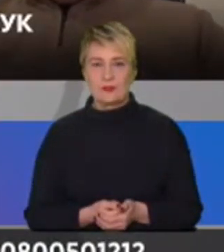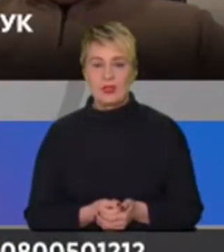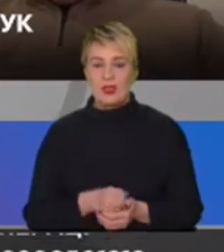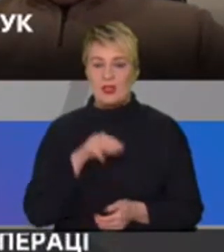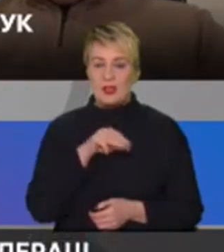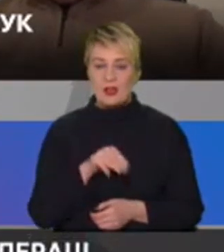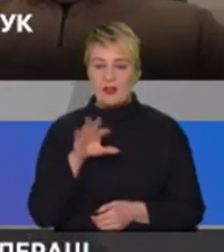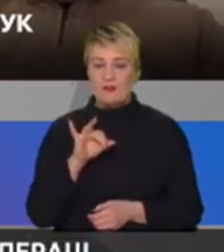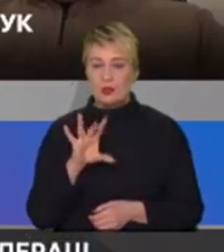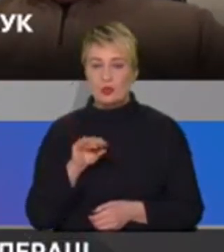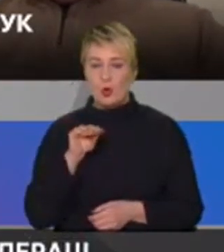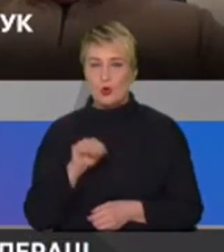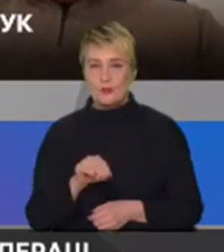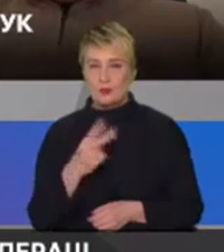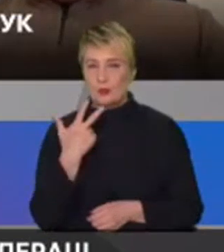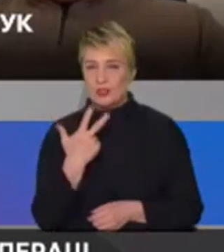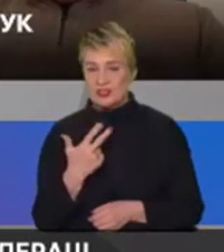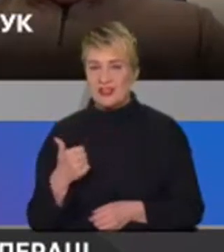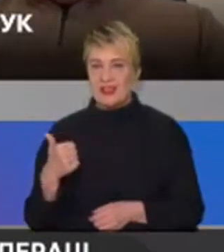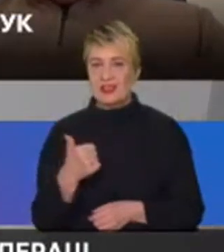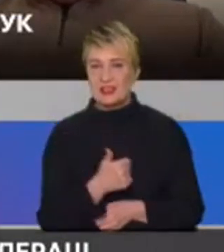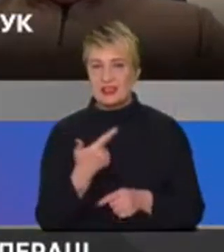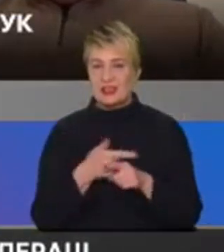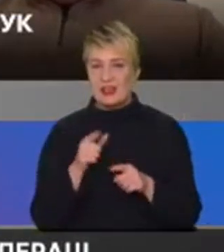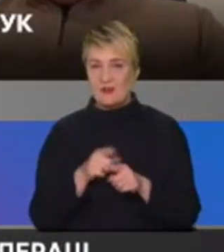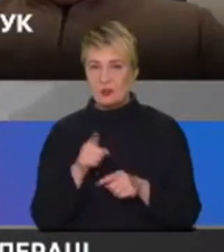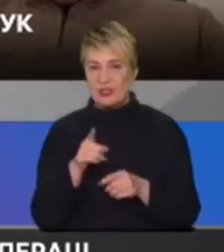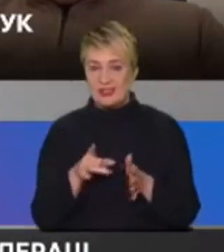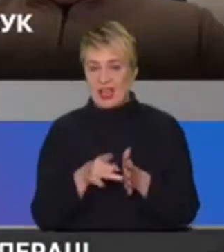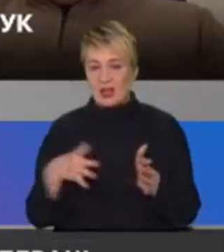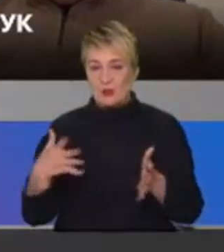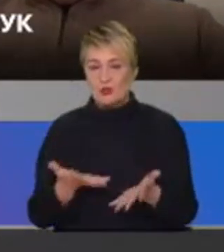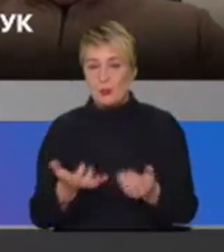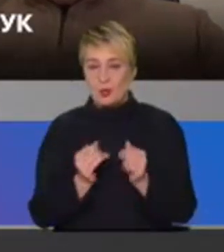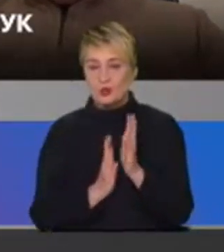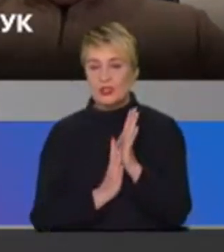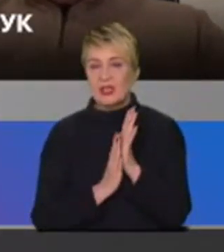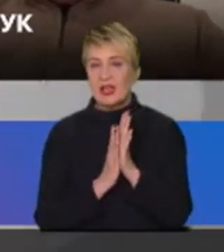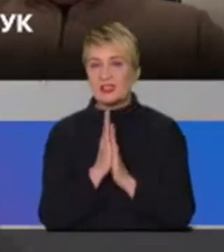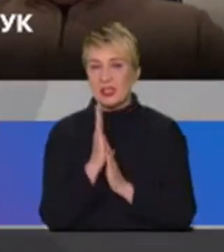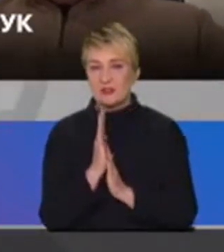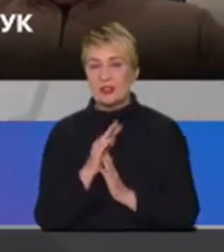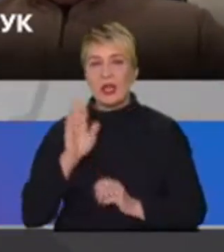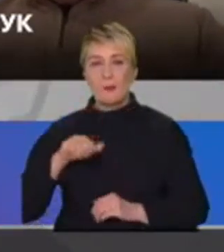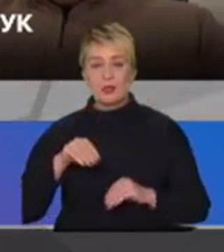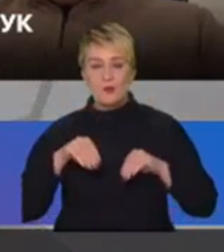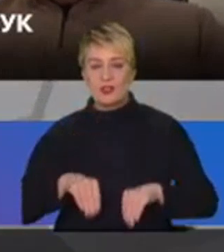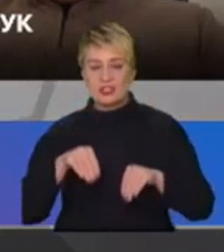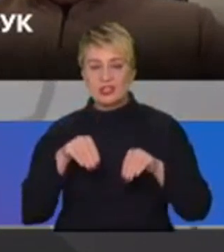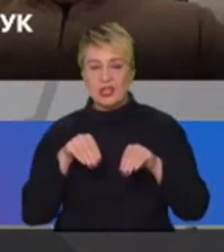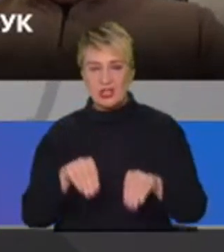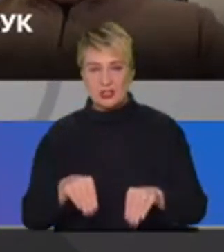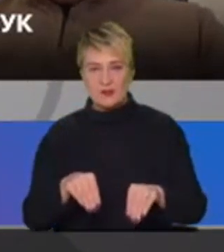через три неділи этот арбуз получить розсаду і через три неділи высаживати вже його в грунт.